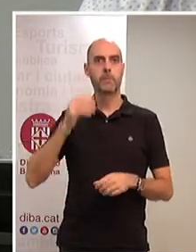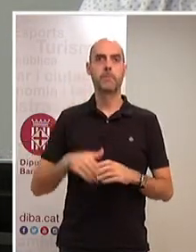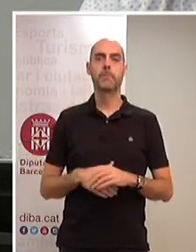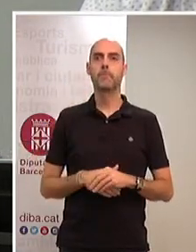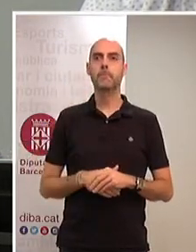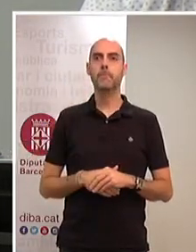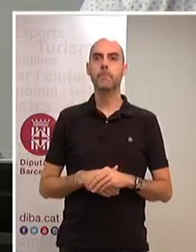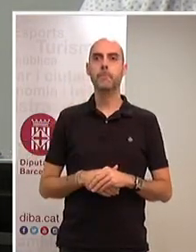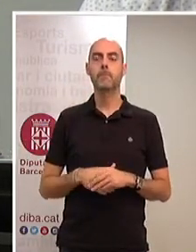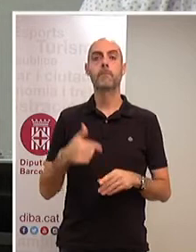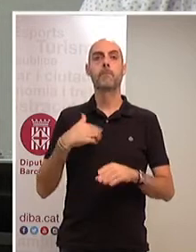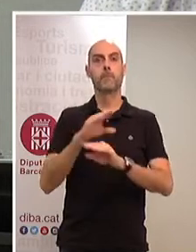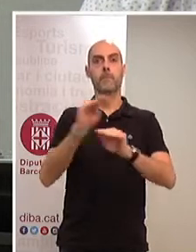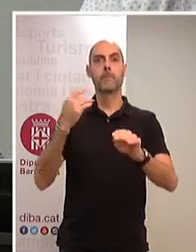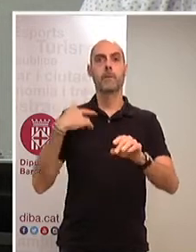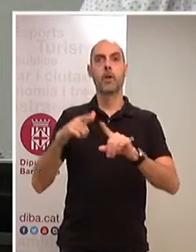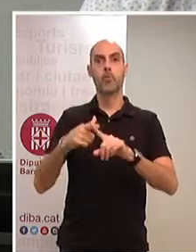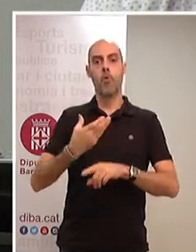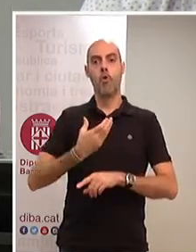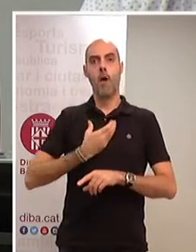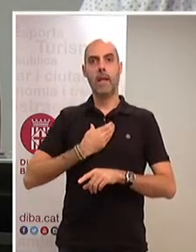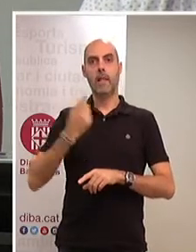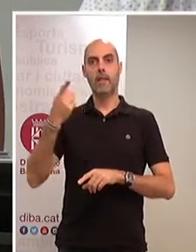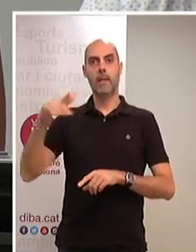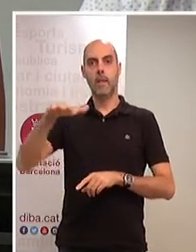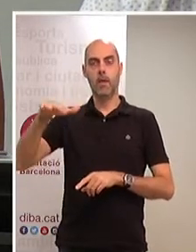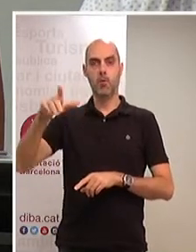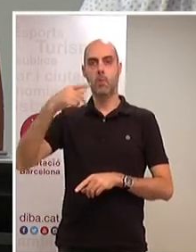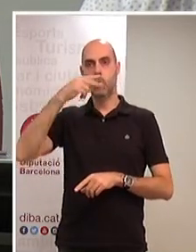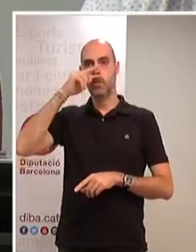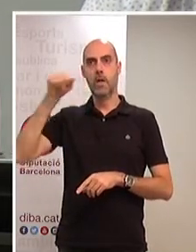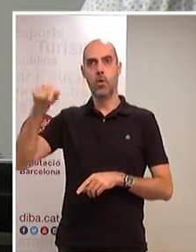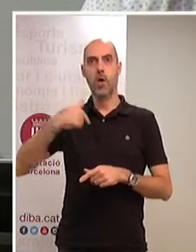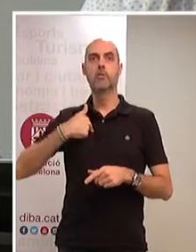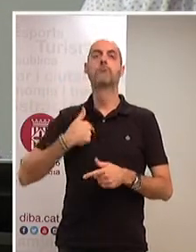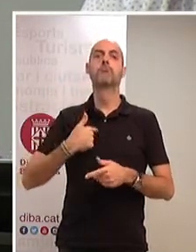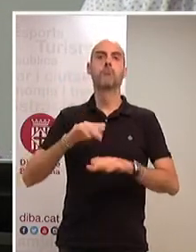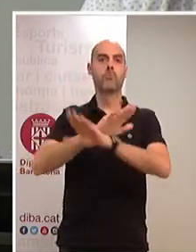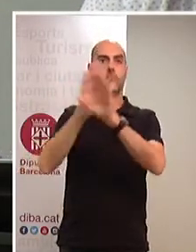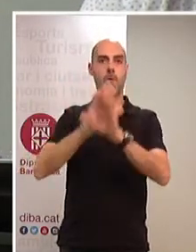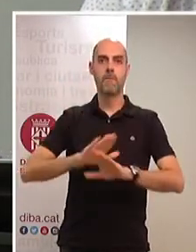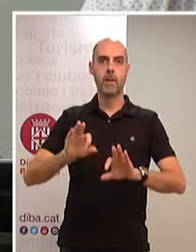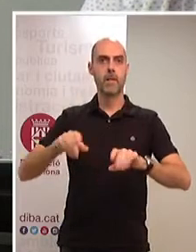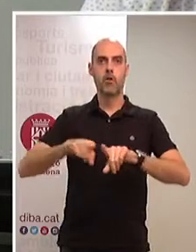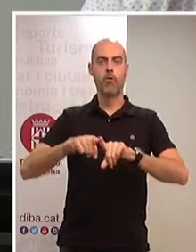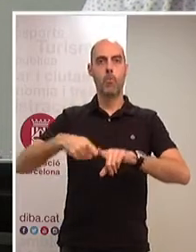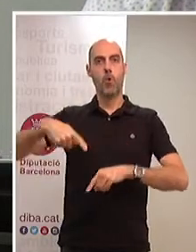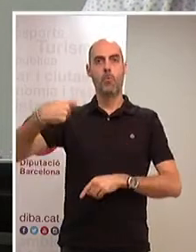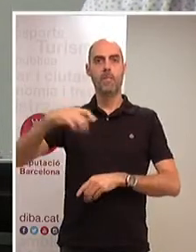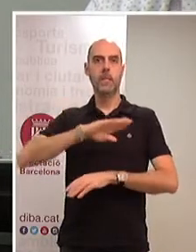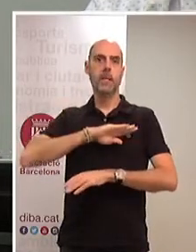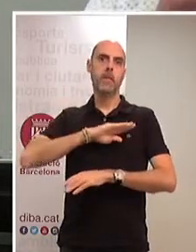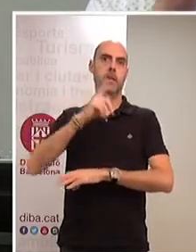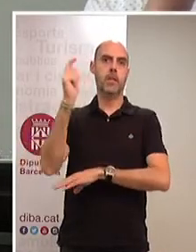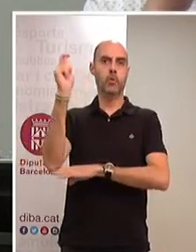ja vaig renunciar al meu càrrec com a alcaldessa de Sant Quagat i avui poso fi al meu mandat com a presidenta de la Diputació de